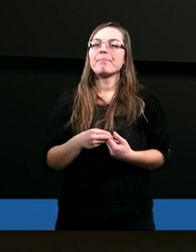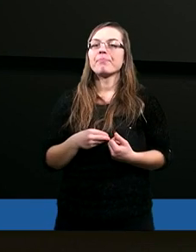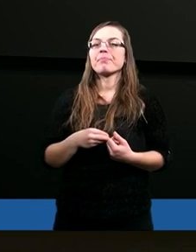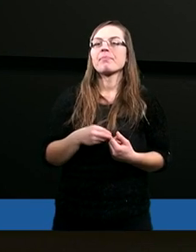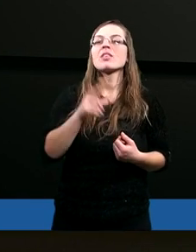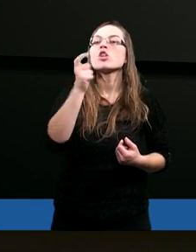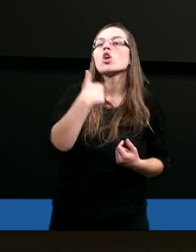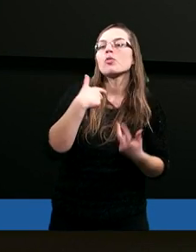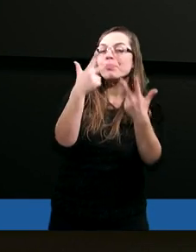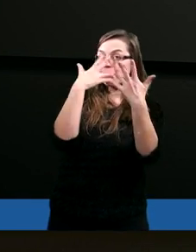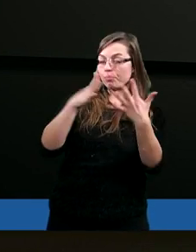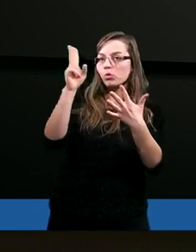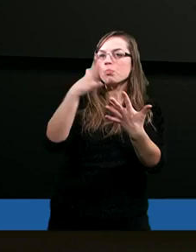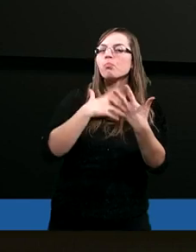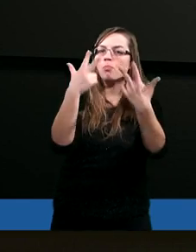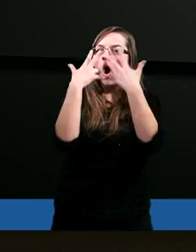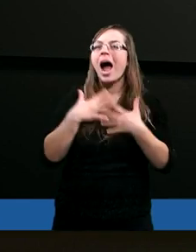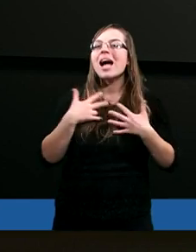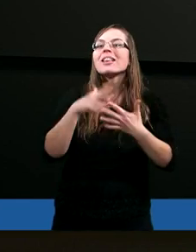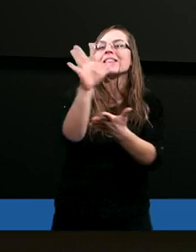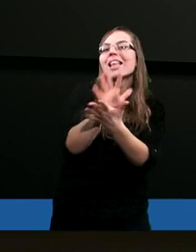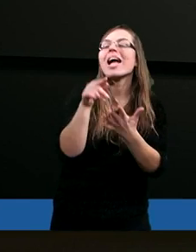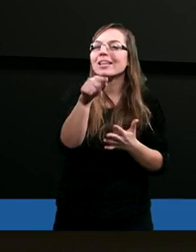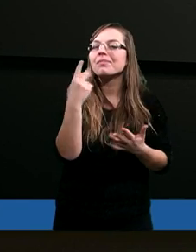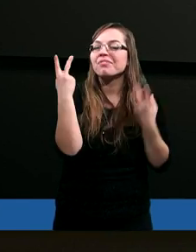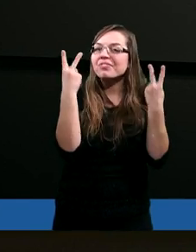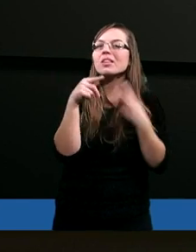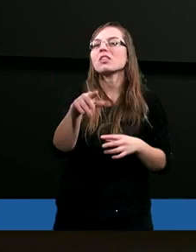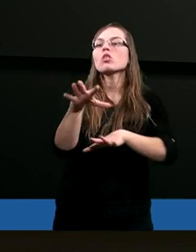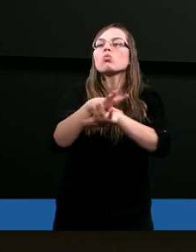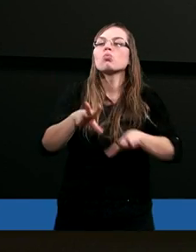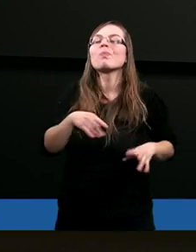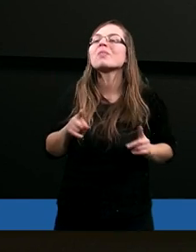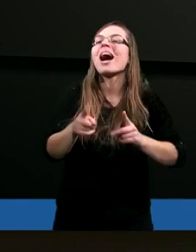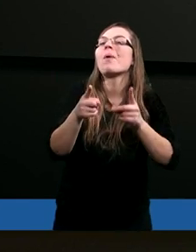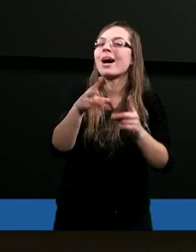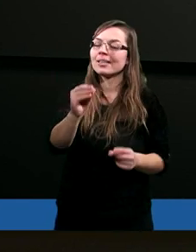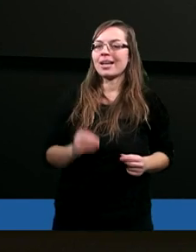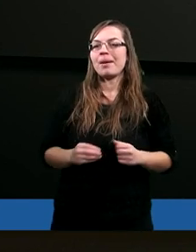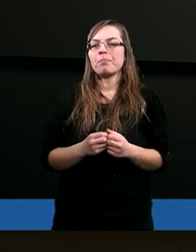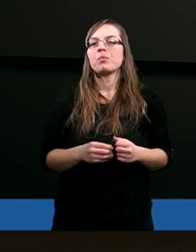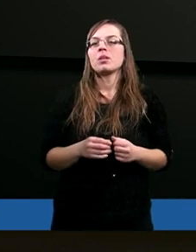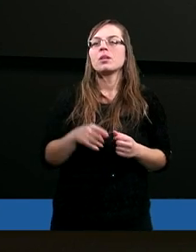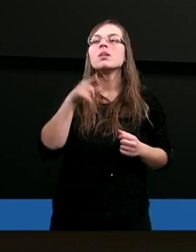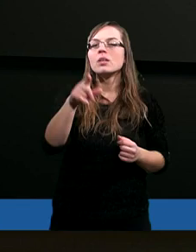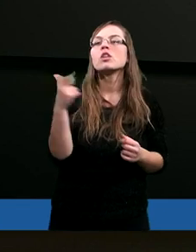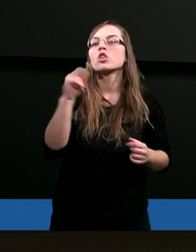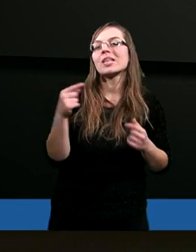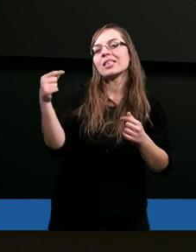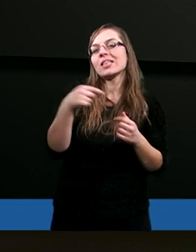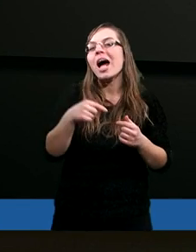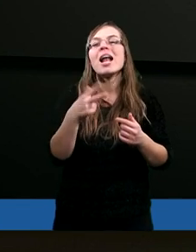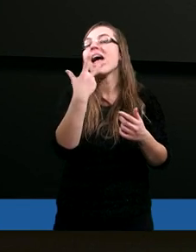ktoś mi pokazał tekst, że ciała nasze to jest świątynia Ducha Świętego, że nie należymy